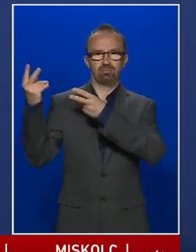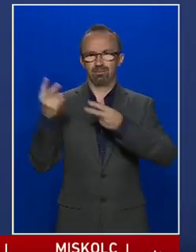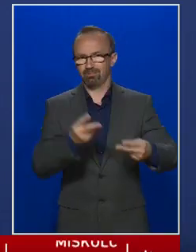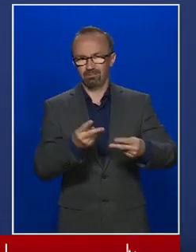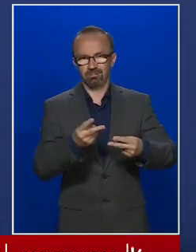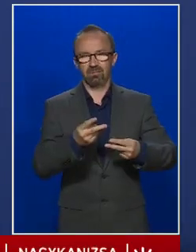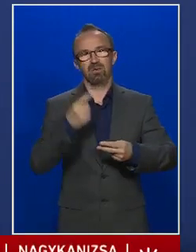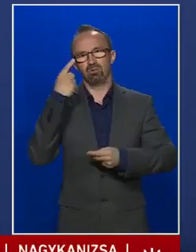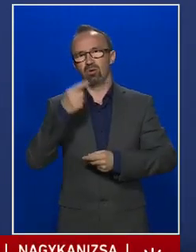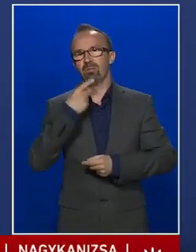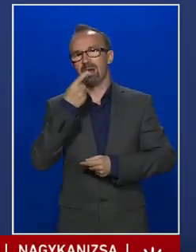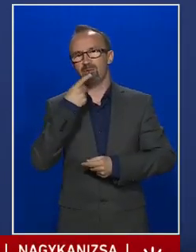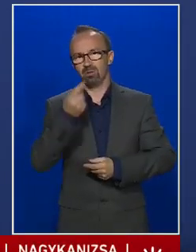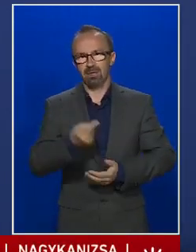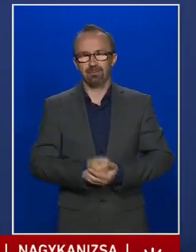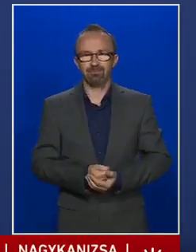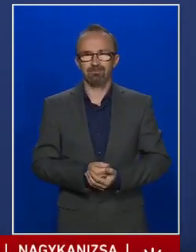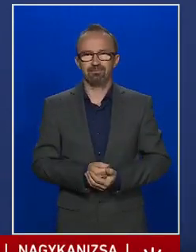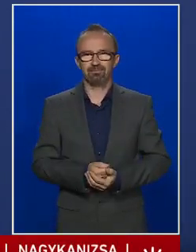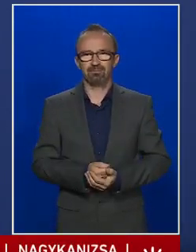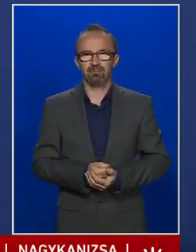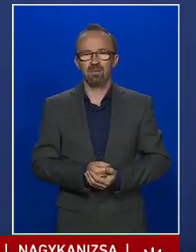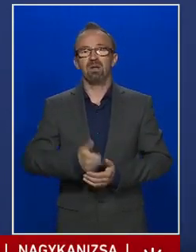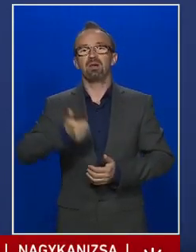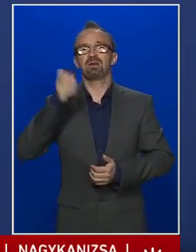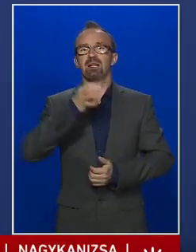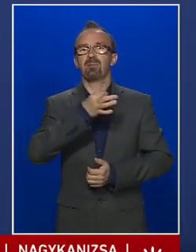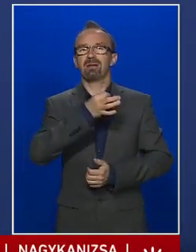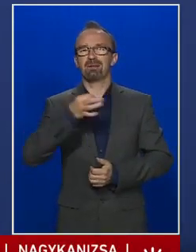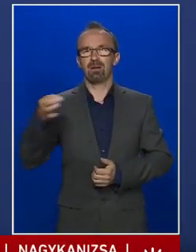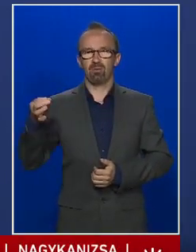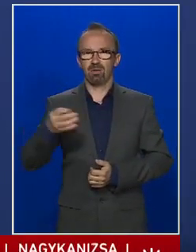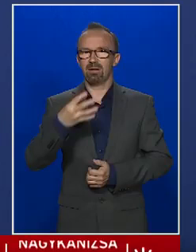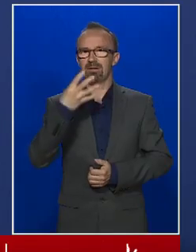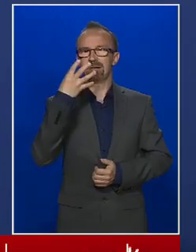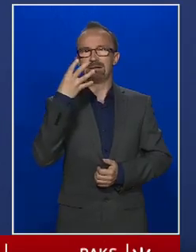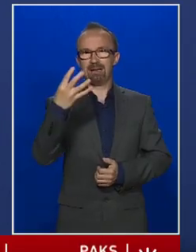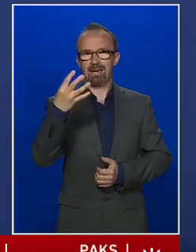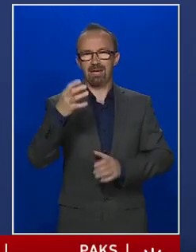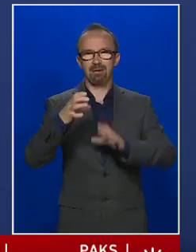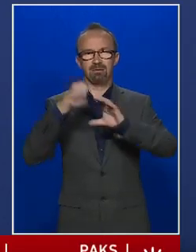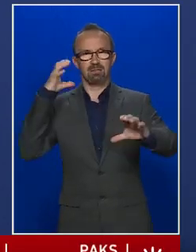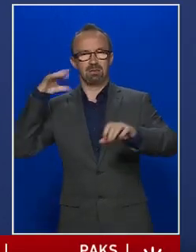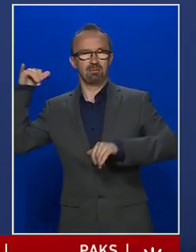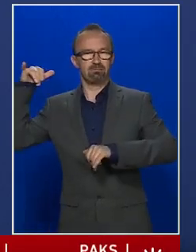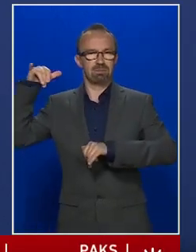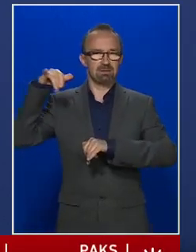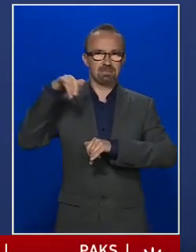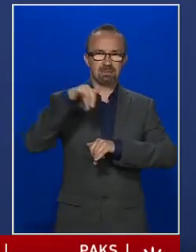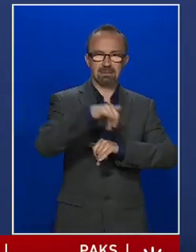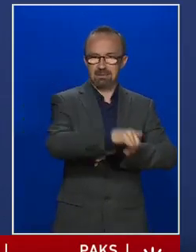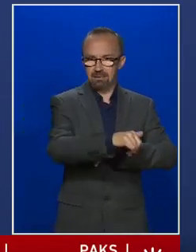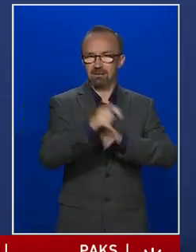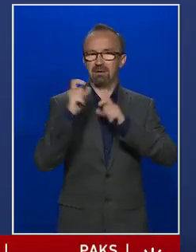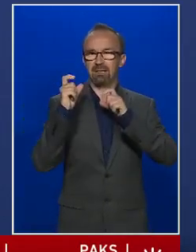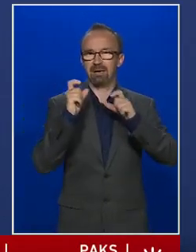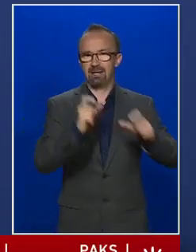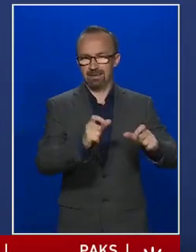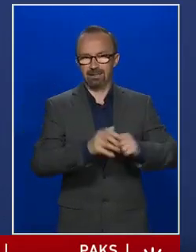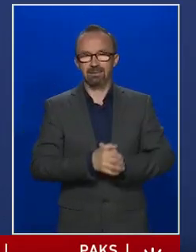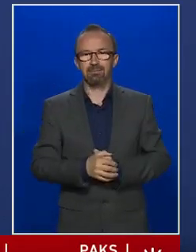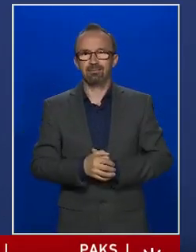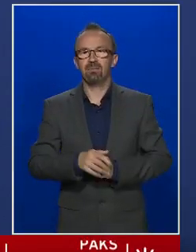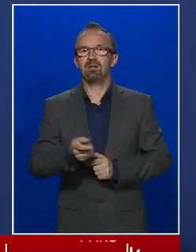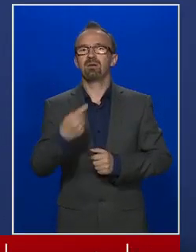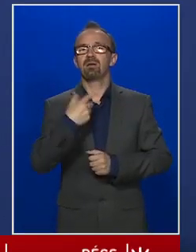érkezését tudom Önöknek bejelenteni. A tegnapi napon négy teherjárat érkezett Budapest-Liszt-Ferenc nemzetközi repülőtére,